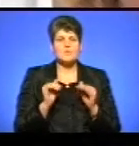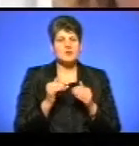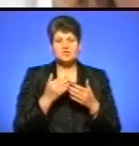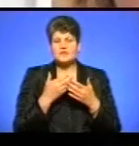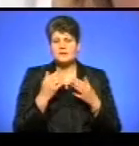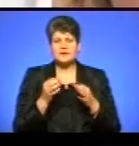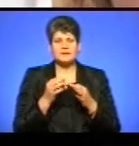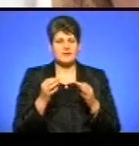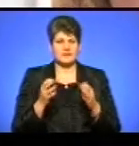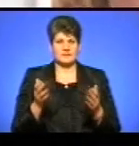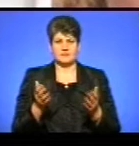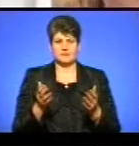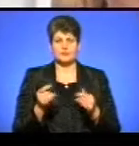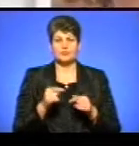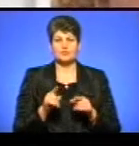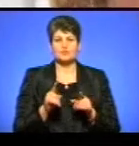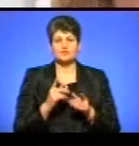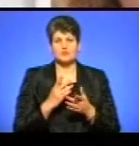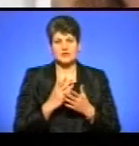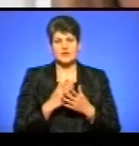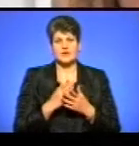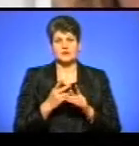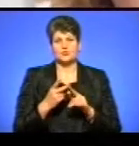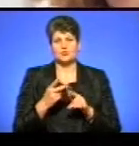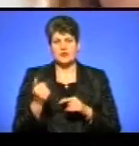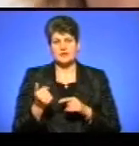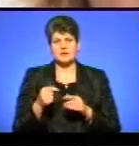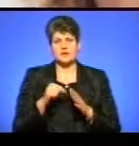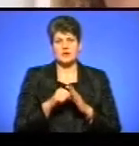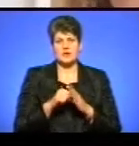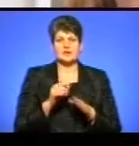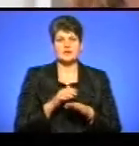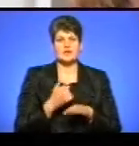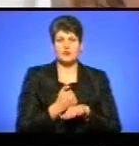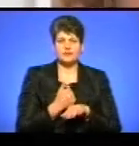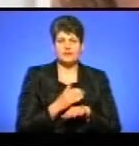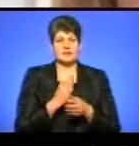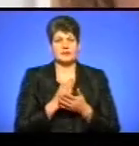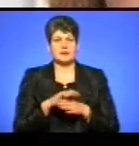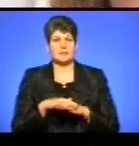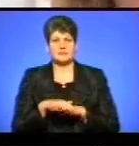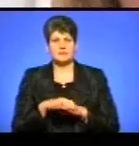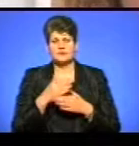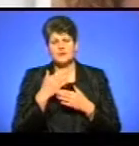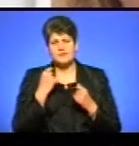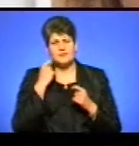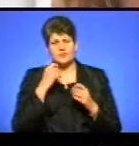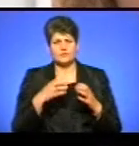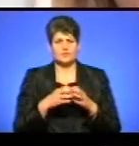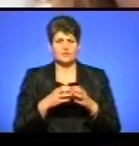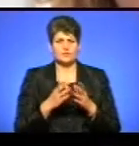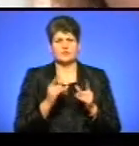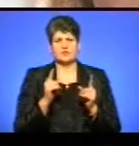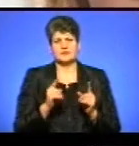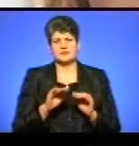ніяких, тому що є і договірянні ролі, є головні, є масовка. Відповідно, це не може бути якась певновікова група, або тільки